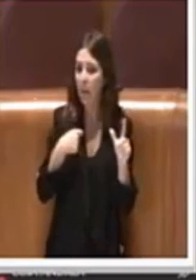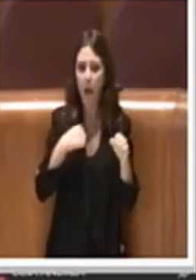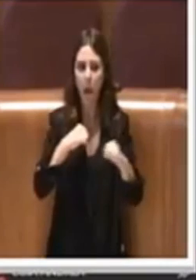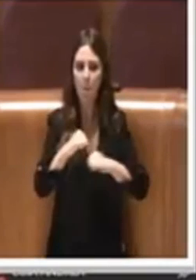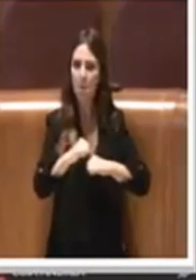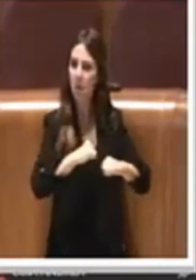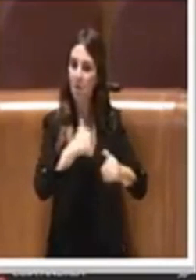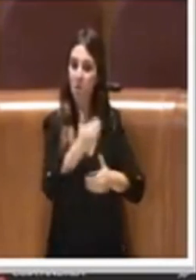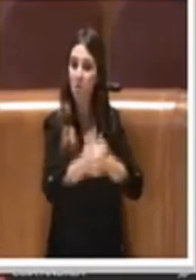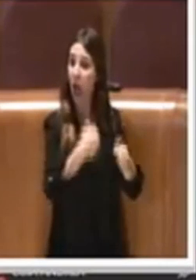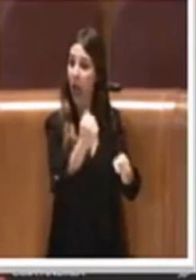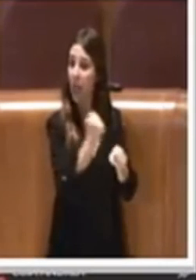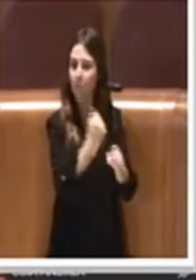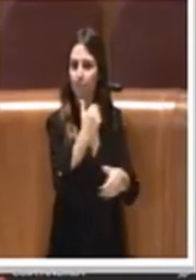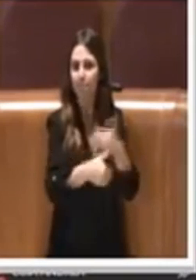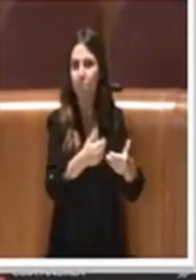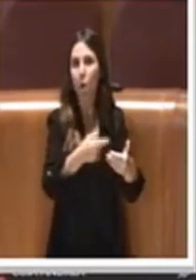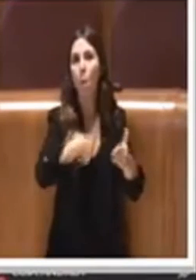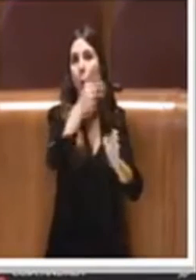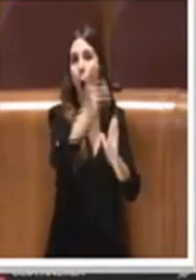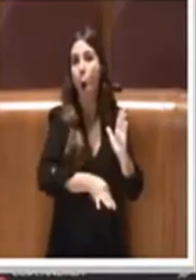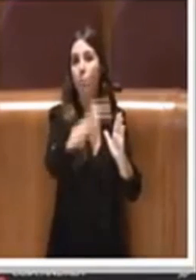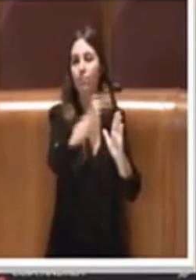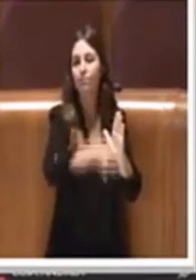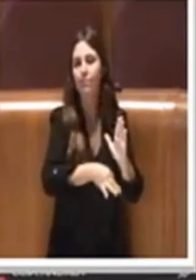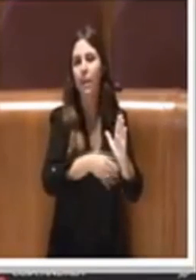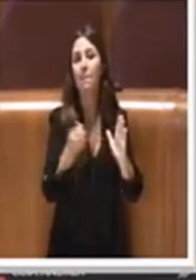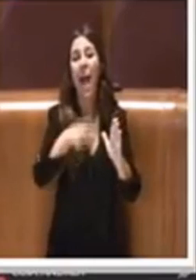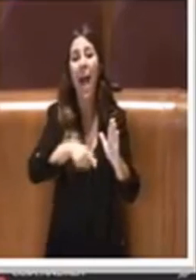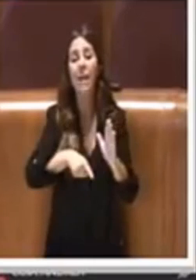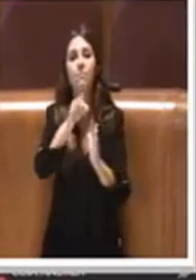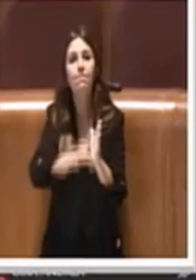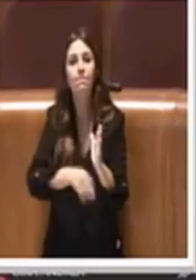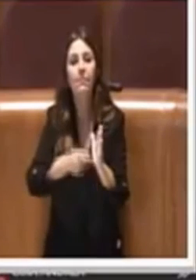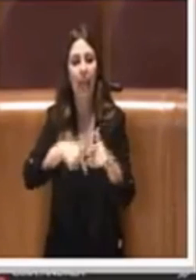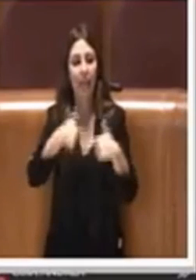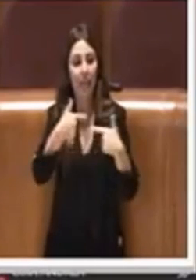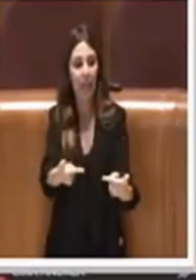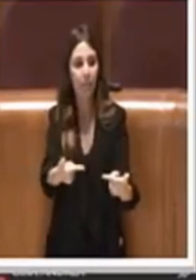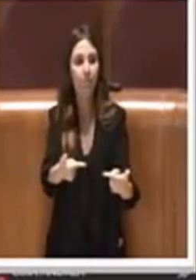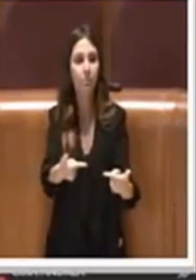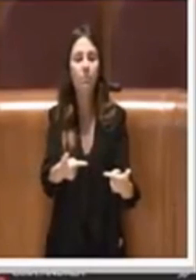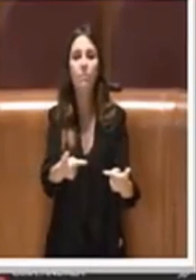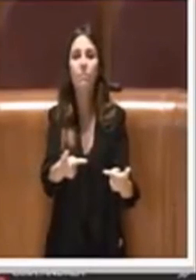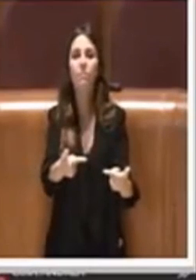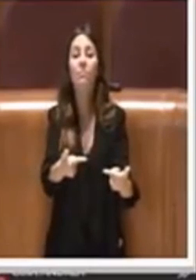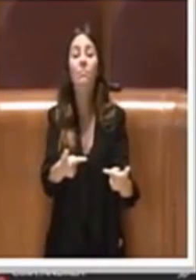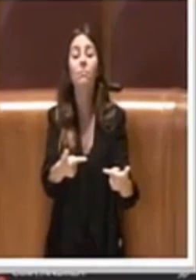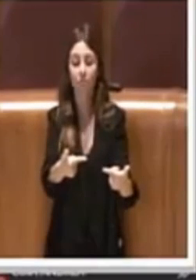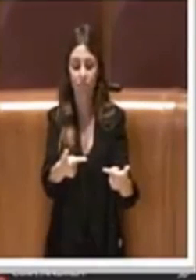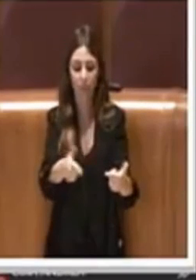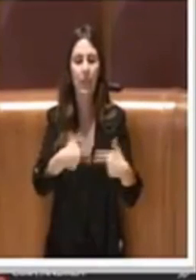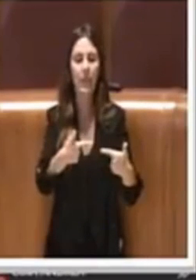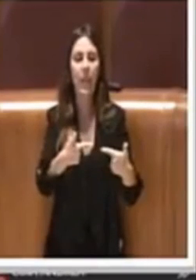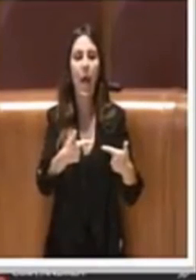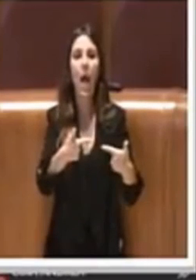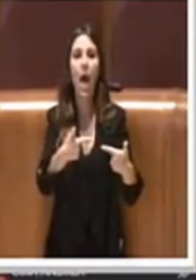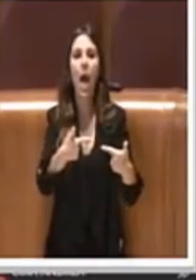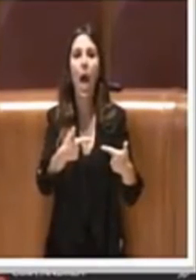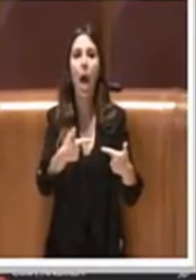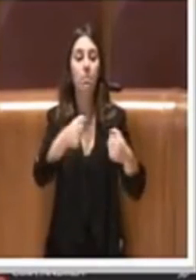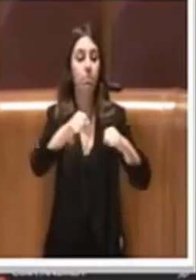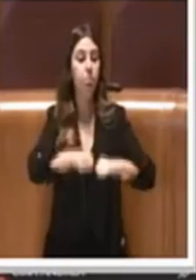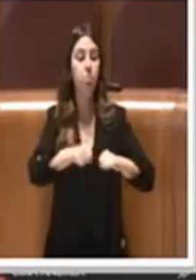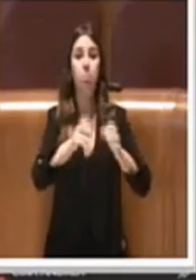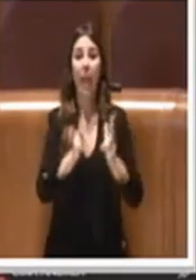avanzando velocemente sul regolamento e su un'istanza che comunque porta beneficio al benessere dei cavalli, si cerca